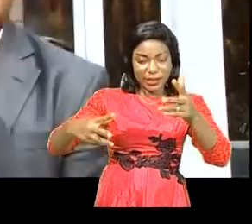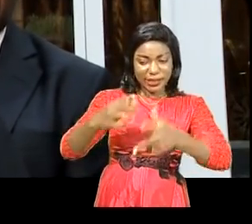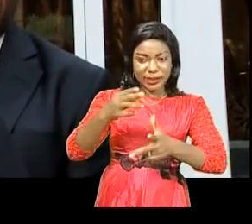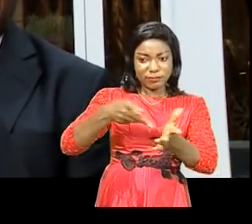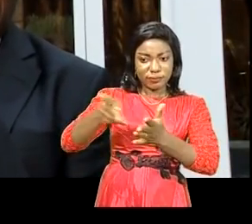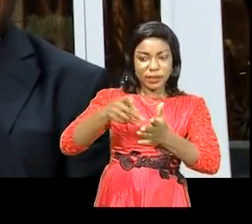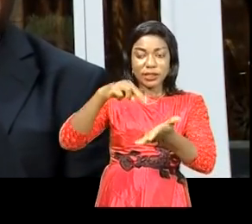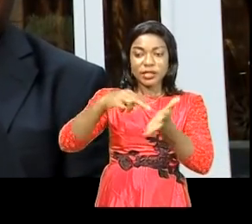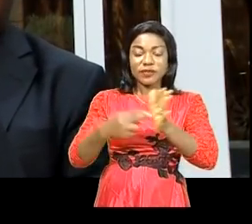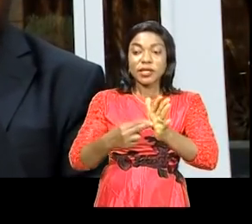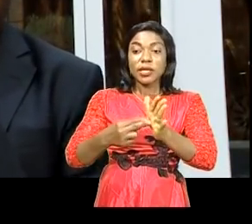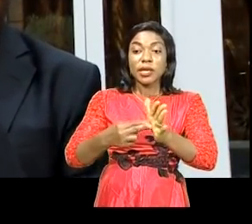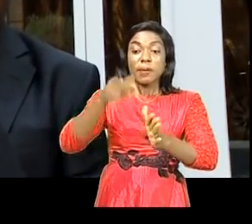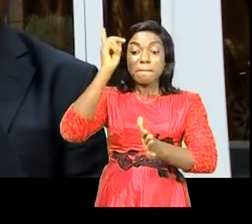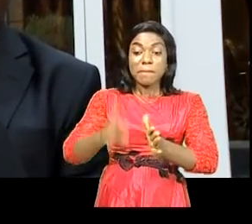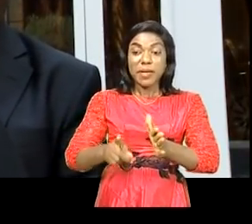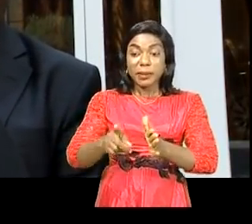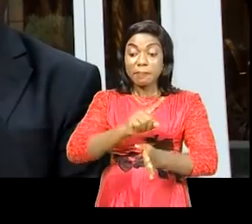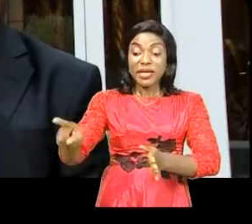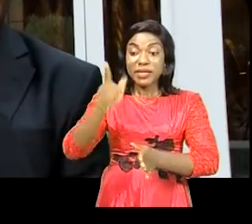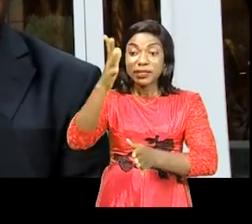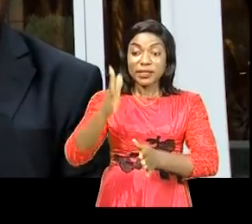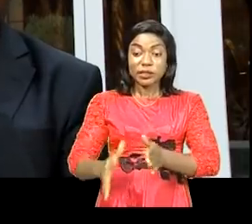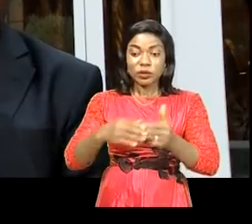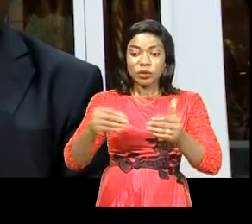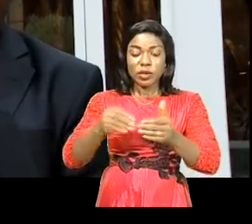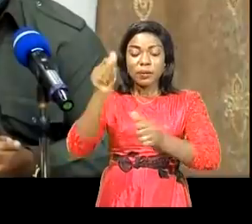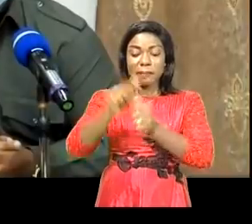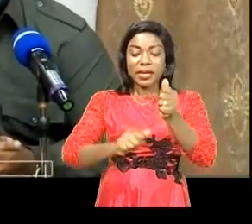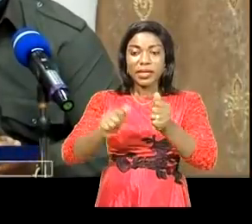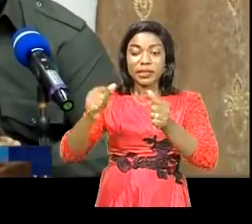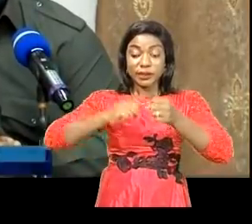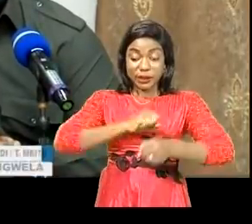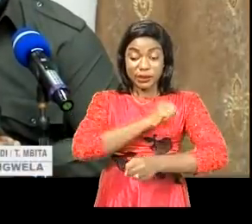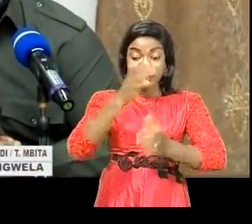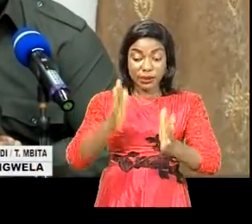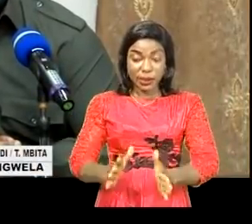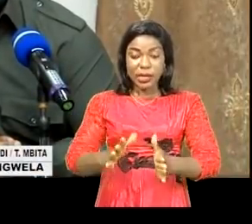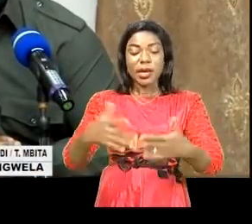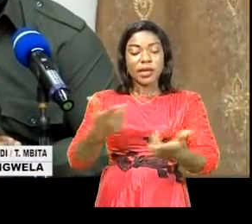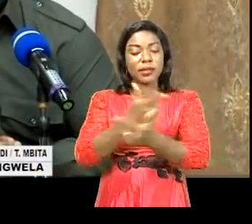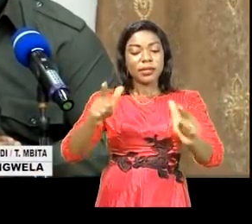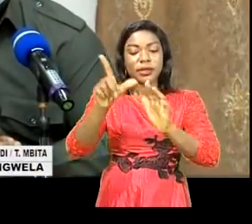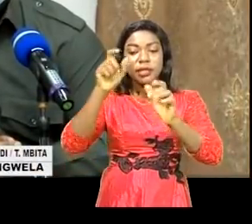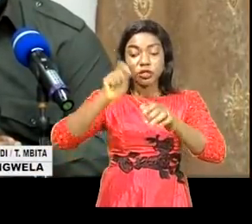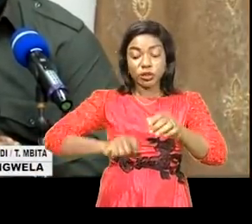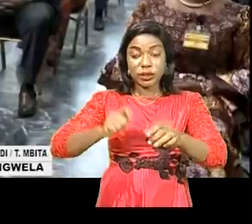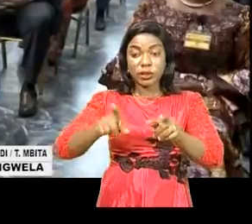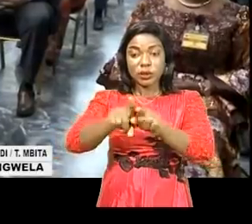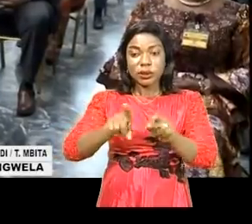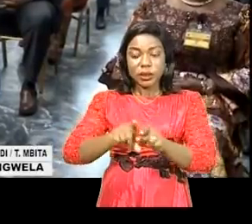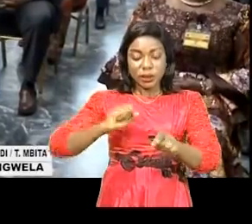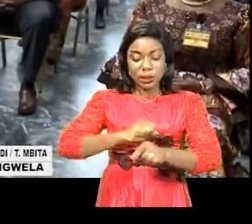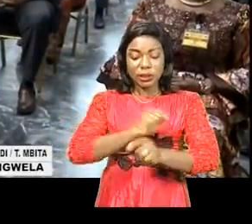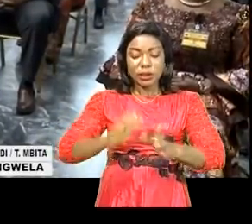1500 dollars en francs congolais par sénateur. L'indépendance de la justice, la crédibilité de la chambre haute,